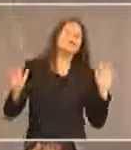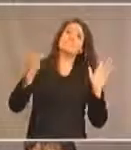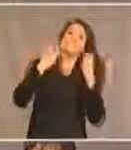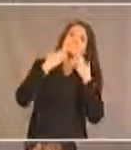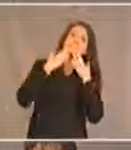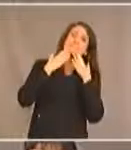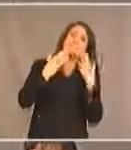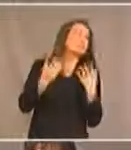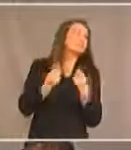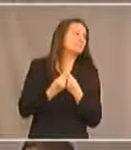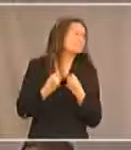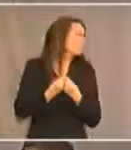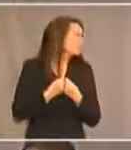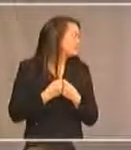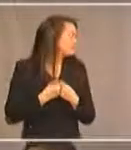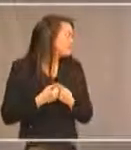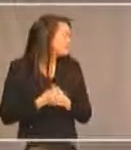de cette excellente présentation.